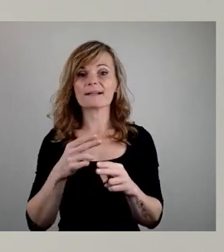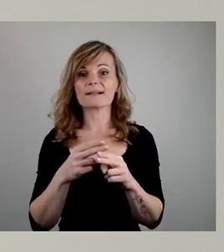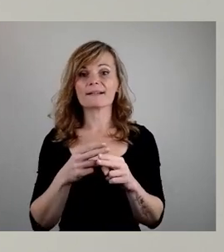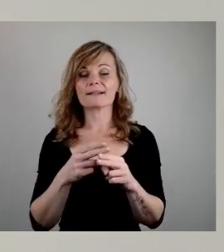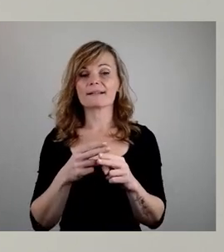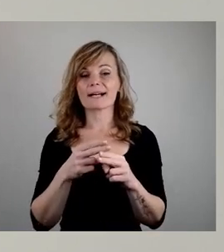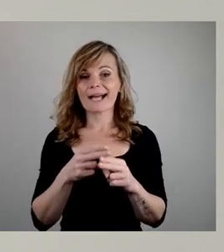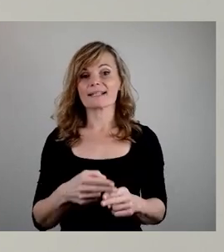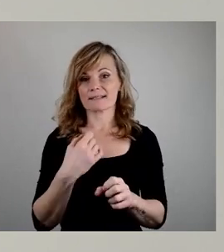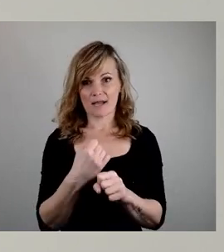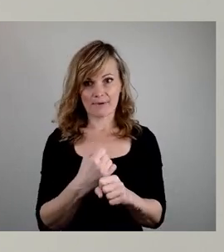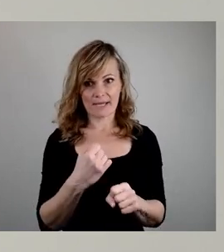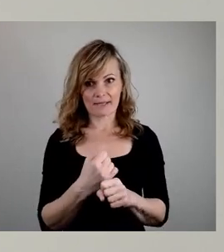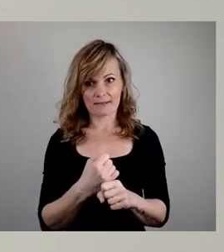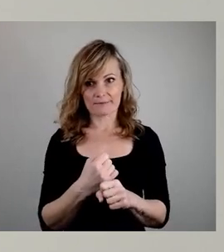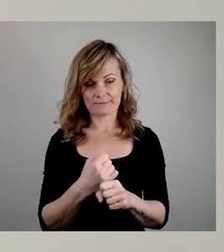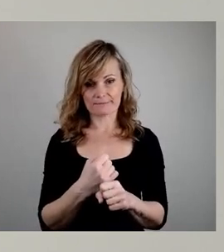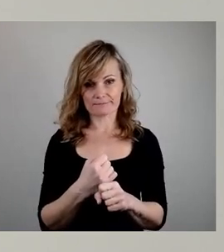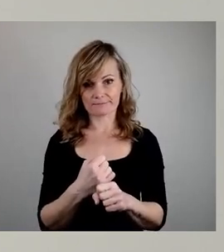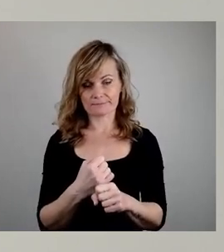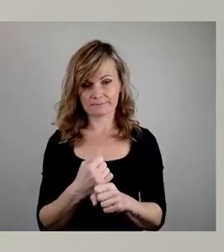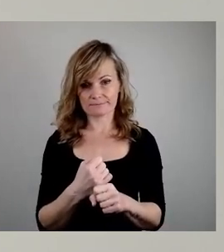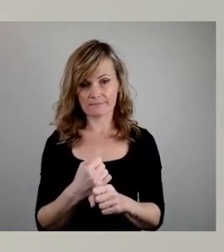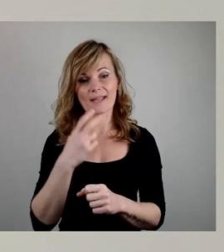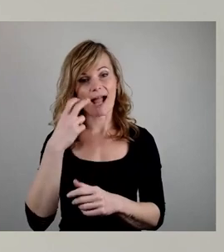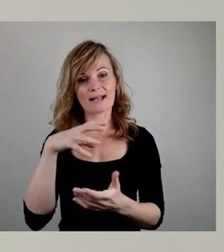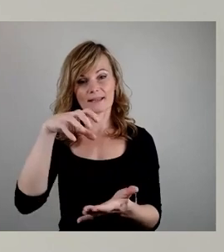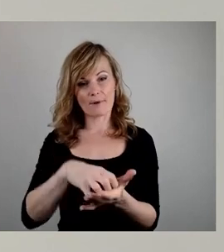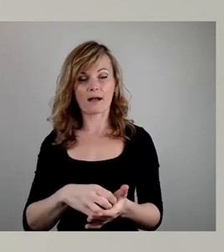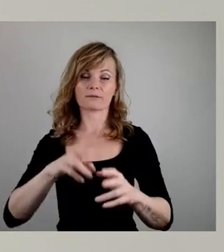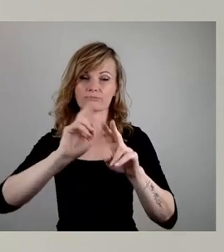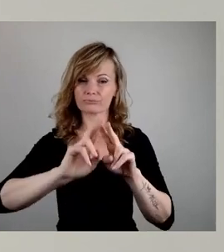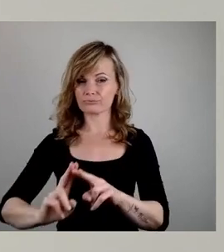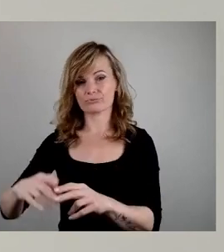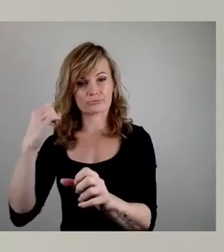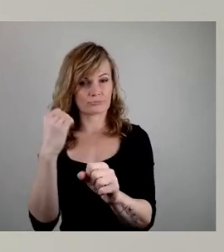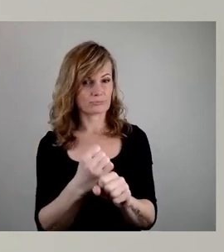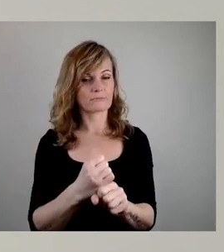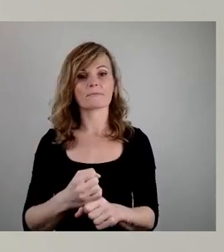die Fertigstellung der Bauarbeiten auf dem Altmarkt, nach dem Striezelmarkt,